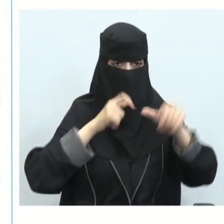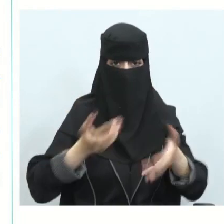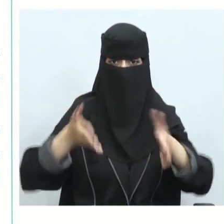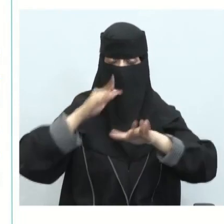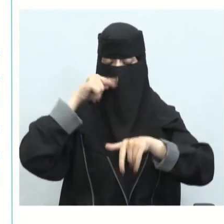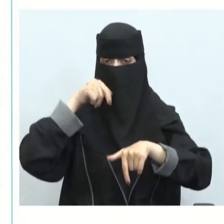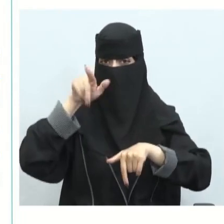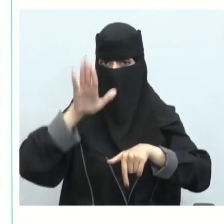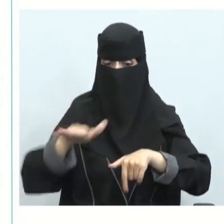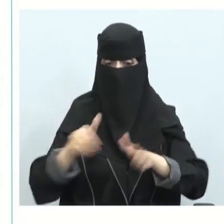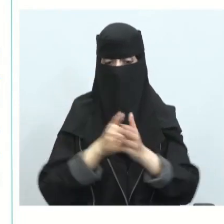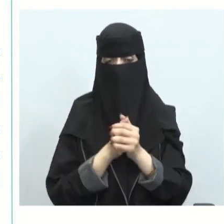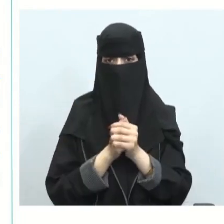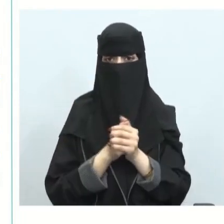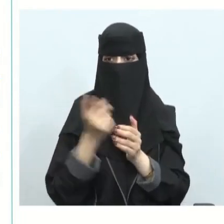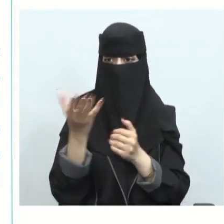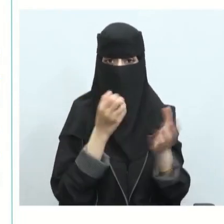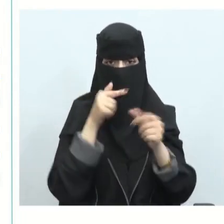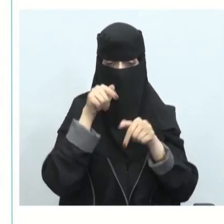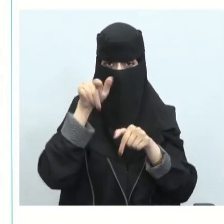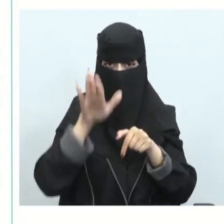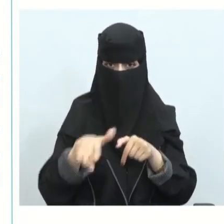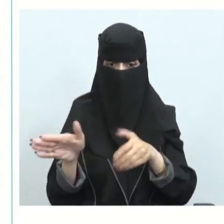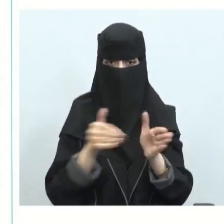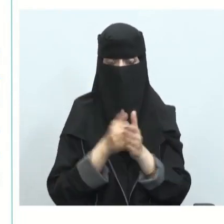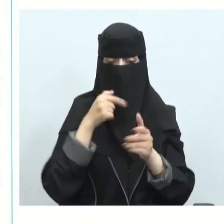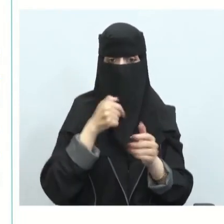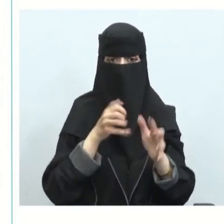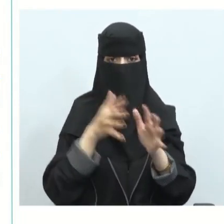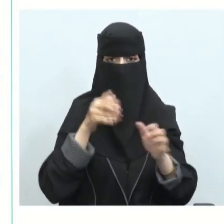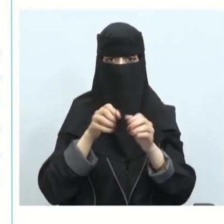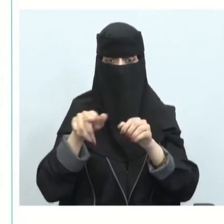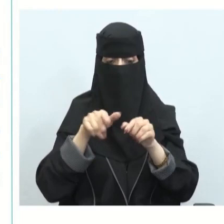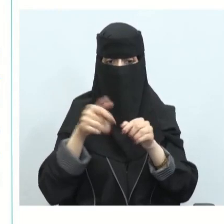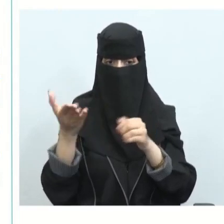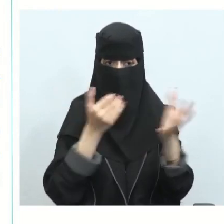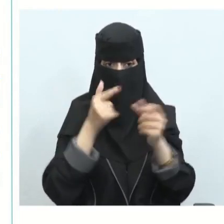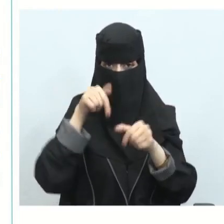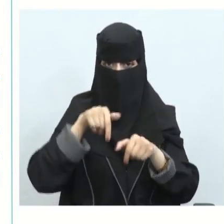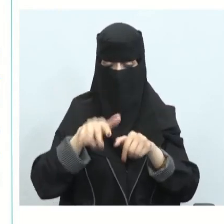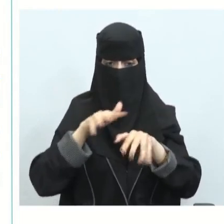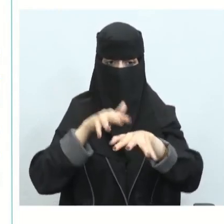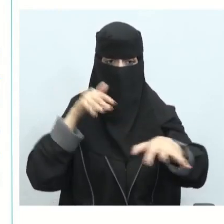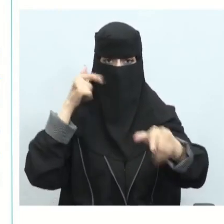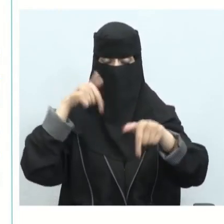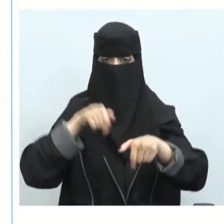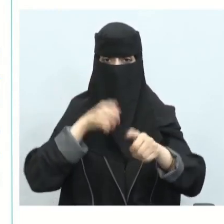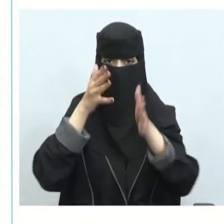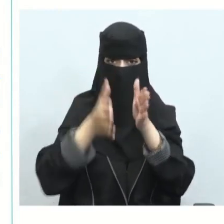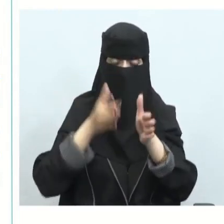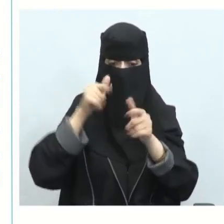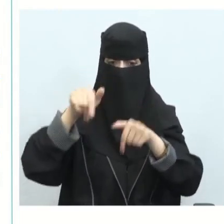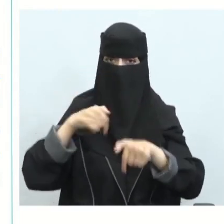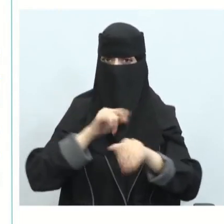لذلك أتت هذه القطارات أو هذه السكة الحديدية أو أنشأت المملكة هذه